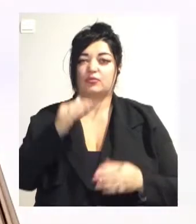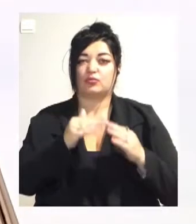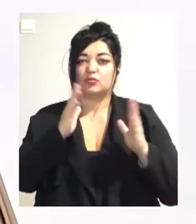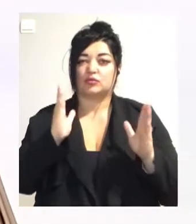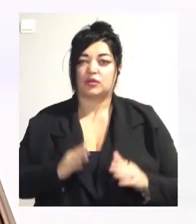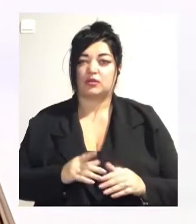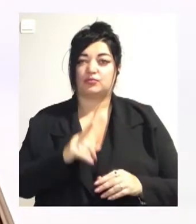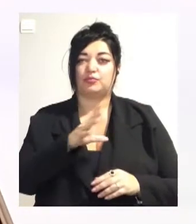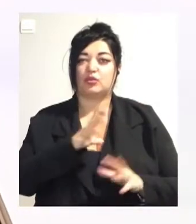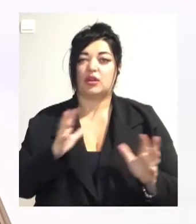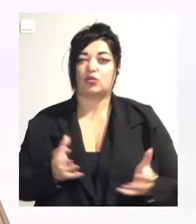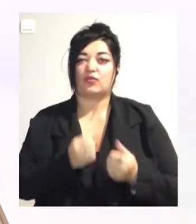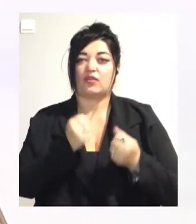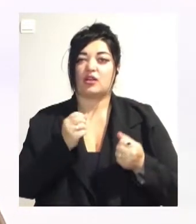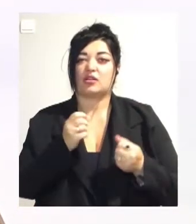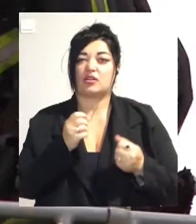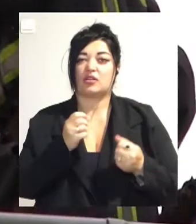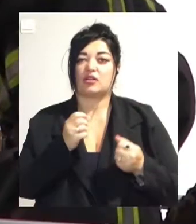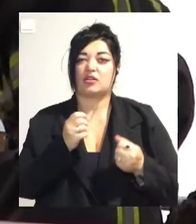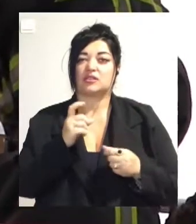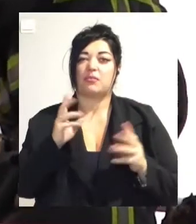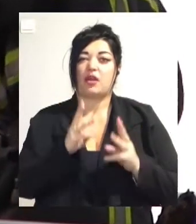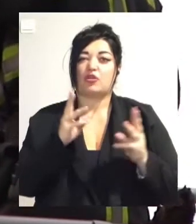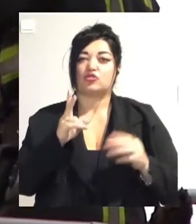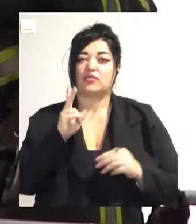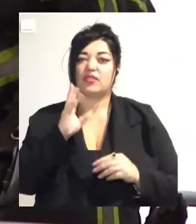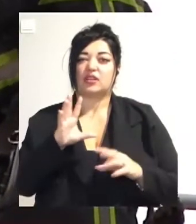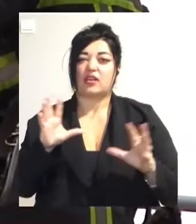рятувальники. Спалаючої квартири евакуювали дівчину.